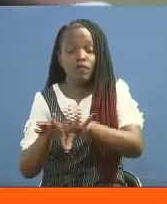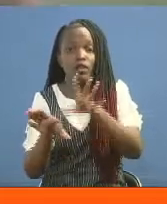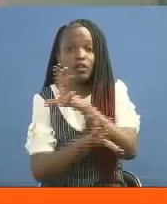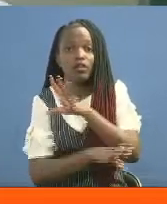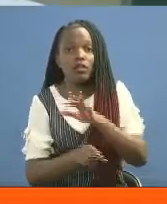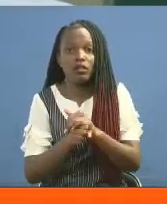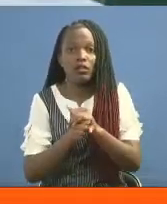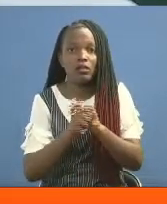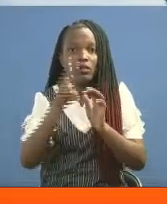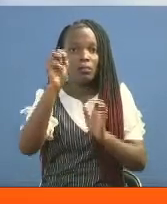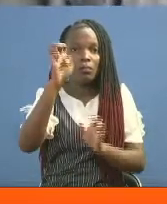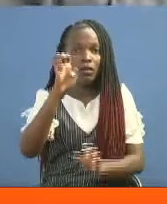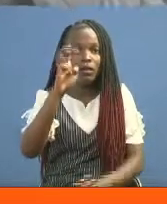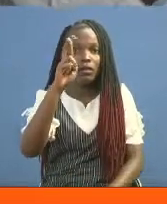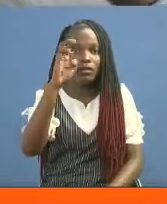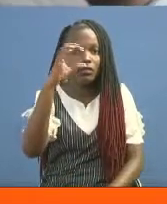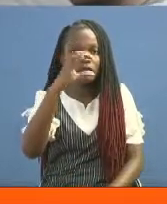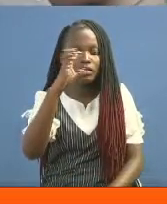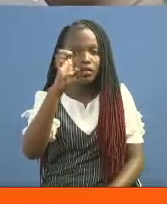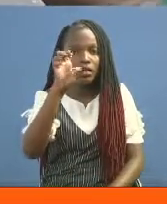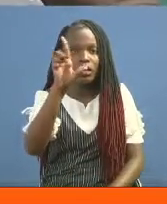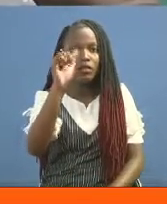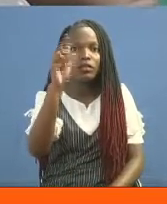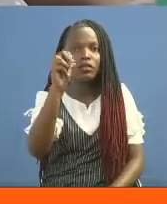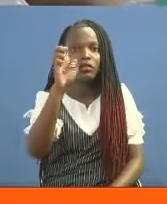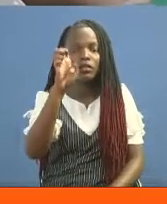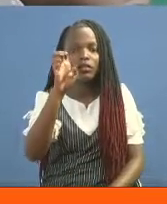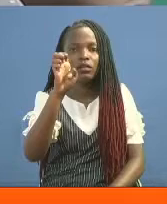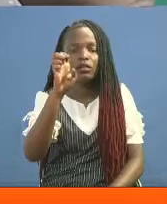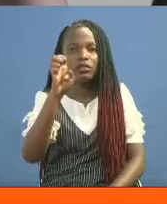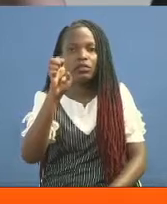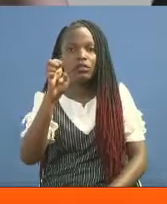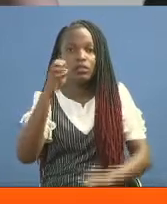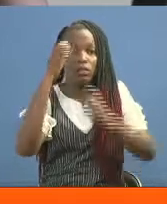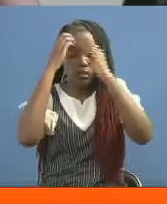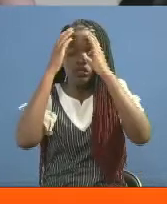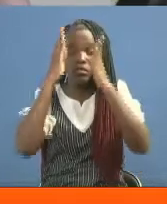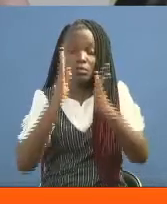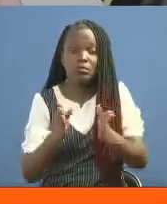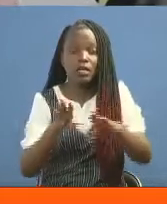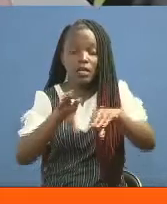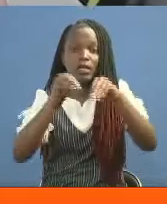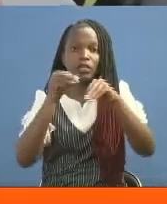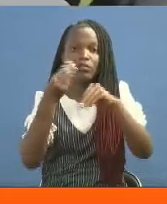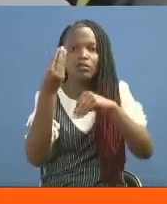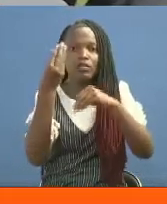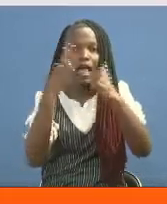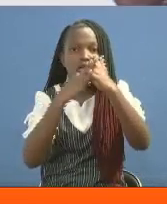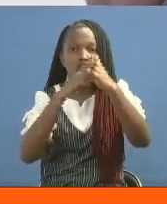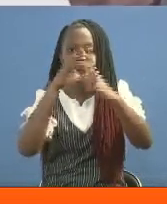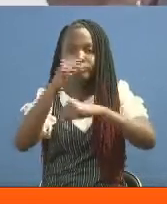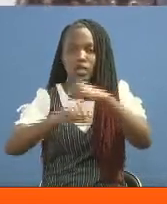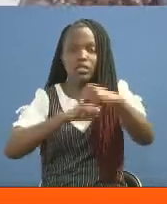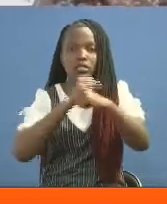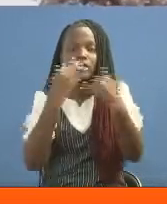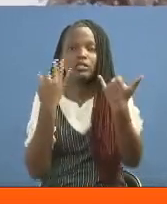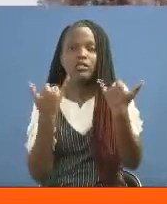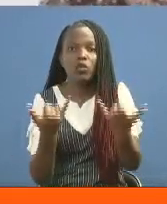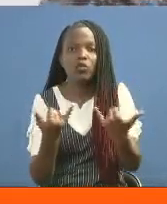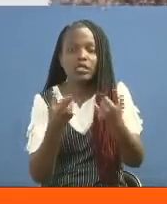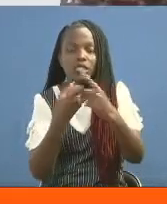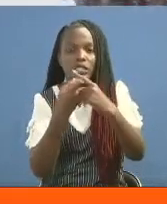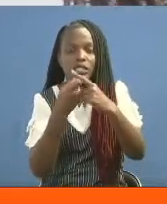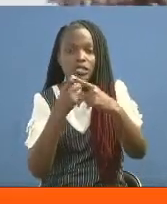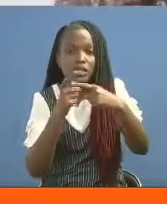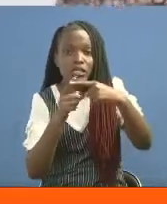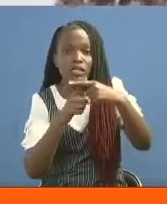Masaline Makoha Sunday ni mama watu tuawili na hamepata mafunzo mbali mbali kwa miaka minane sasa. Since March,